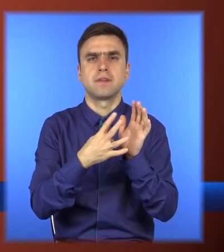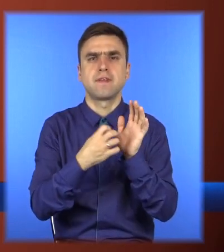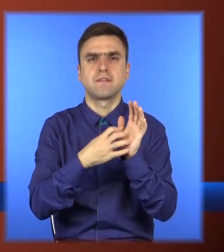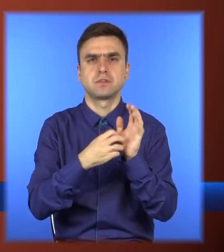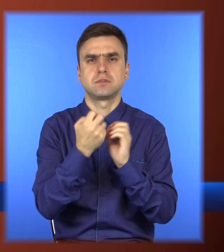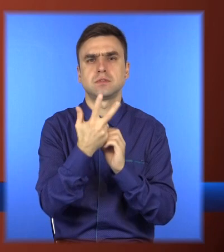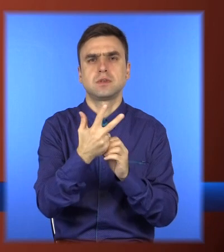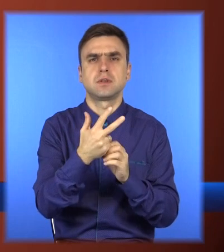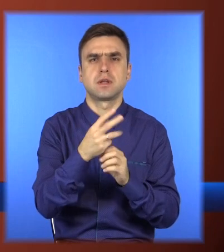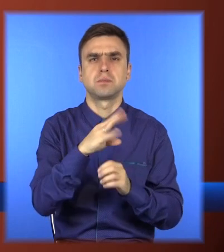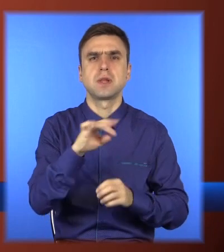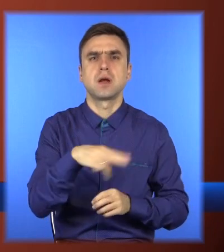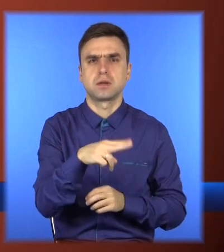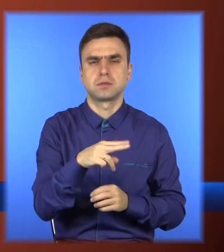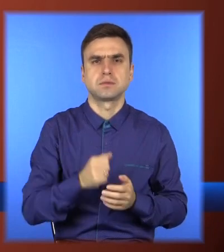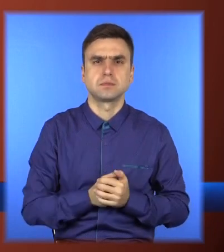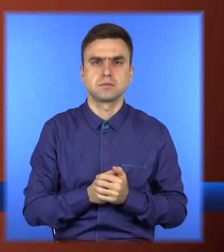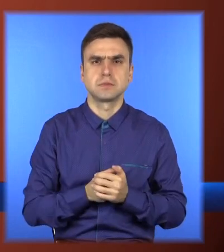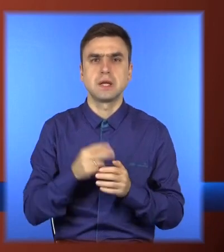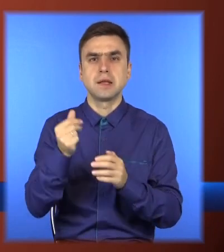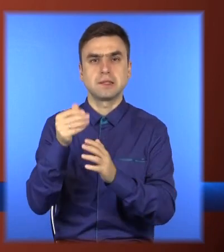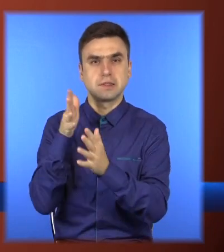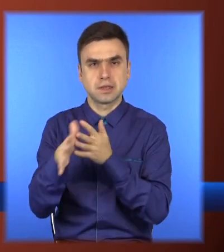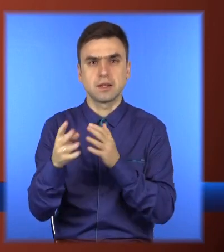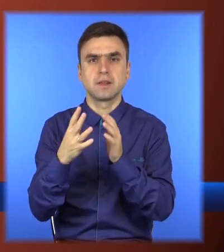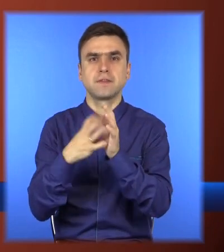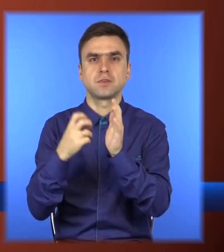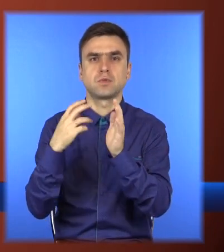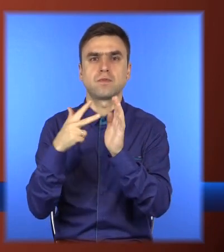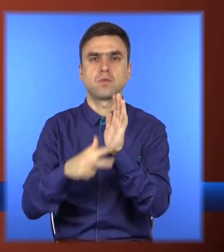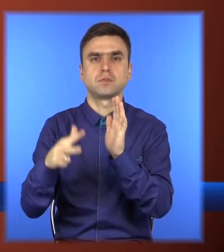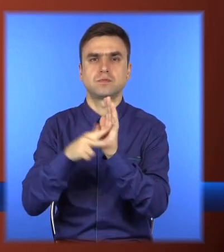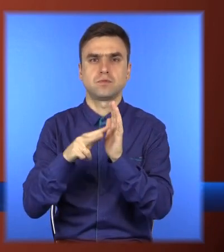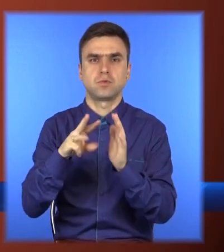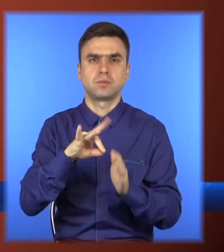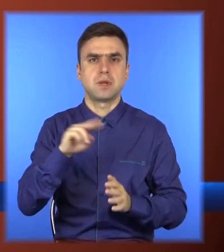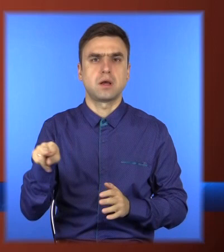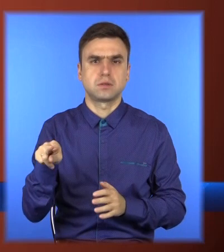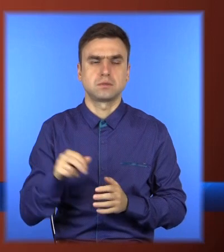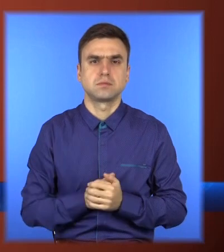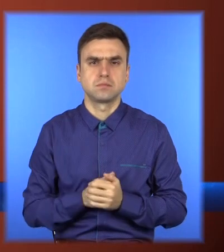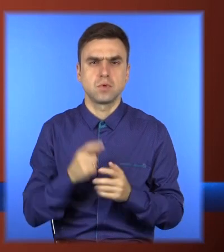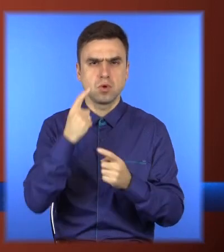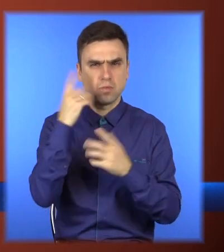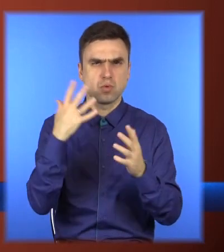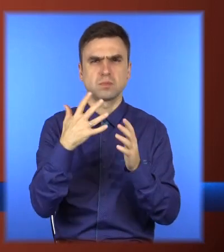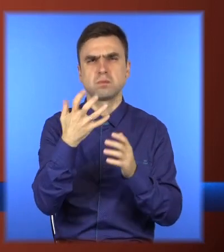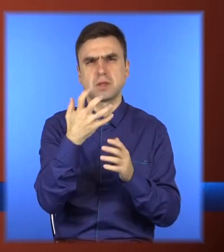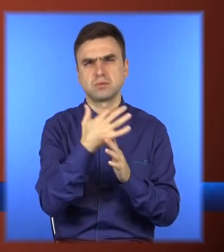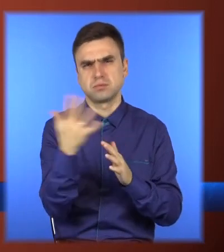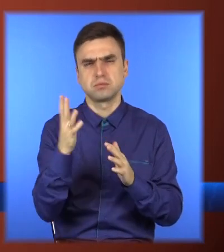мільярдів. Більше половини з них – 556 мільярдів – перерахують у регіони, розпорядження місцевих чиновників.